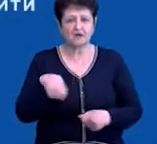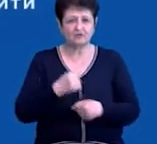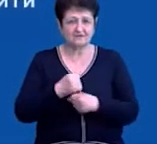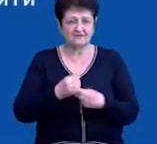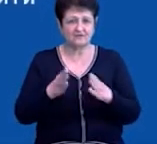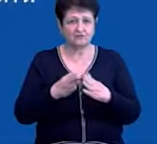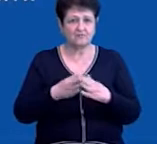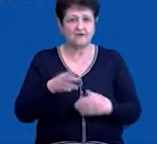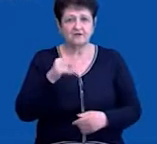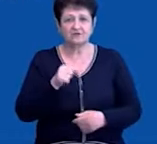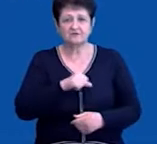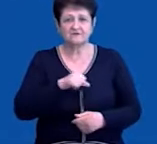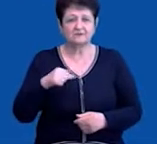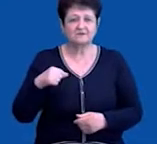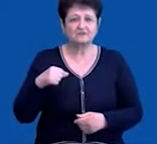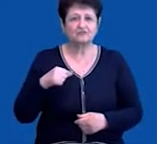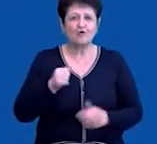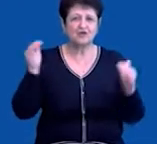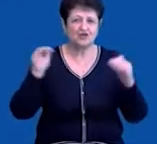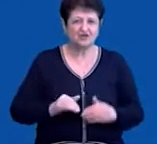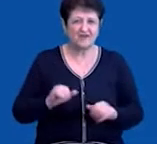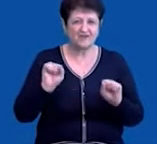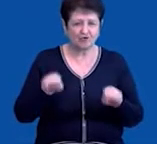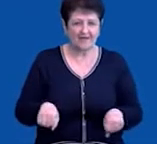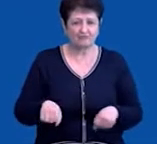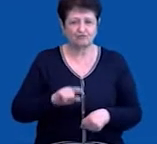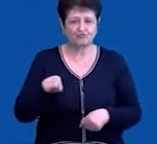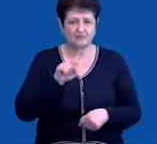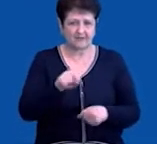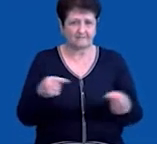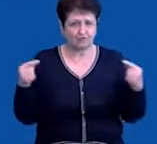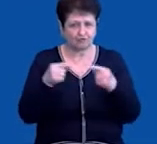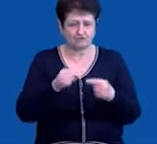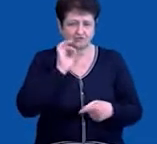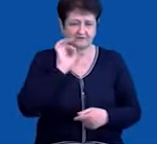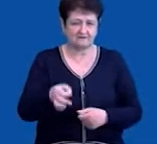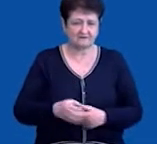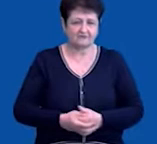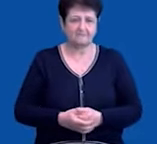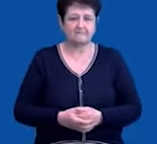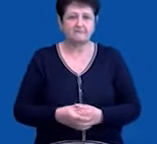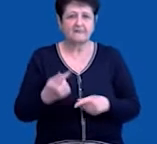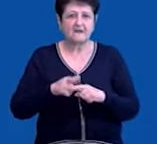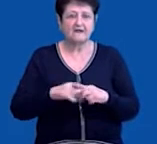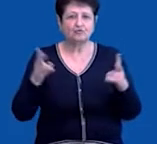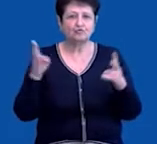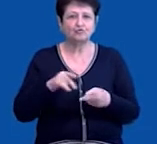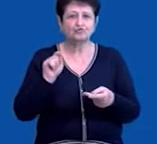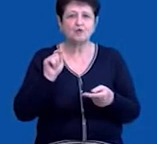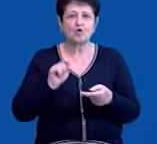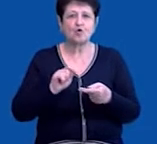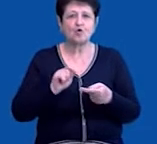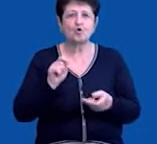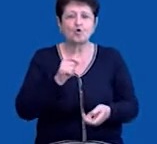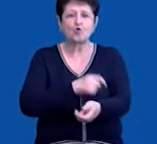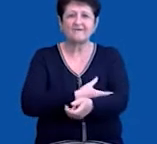інформативність намного нижче, ніж цітотестів, які беруть сыворотку крові. Тобто, це треба кров'ять з вену,